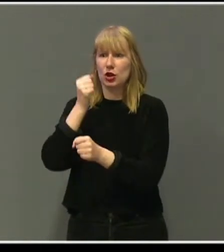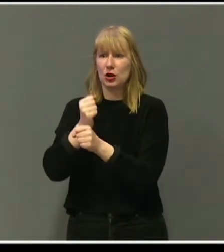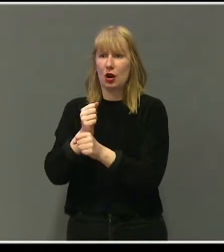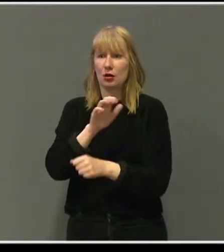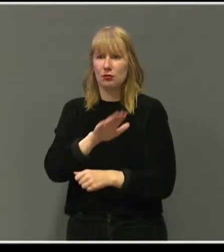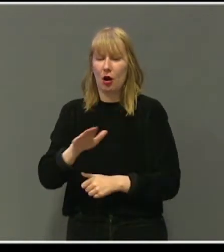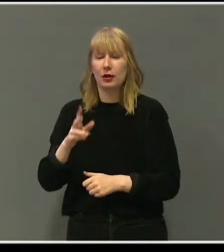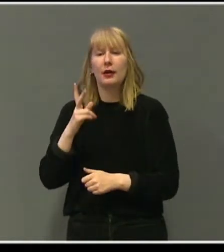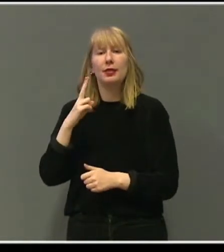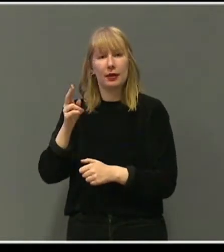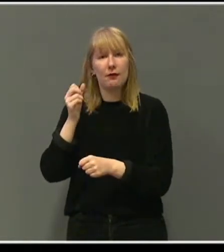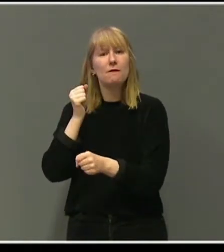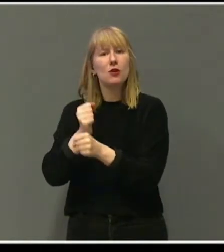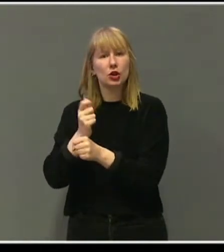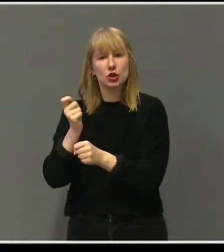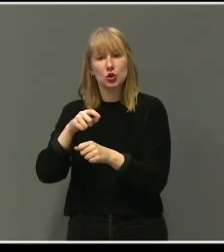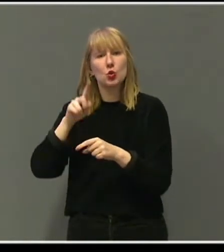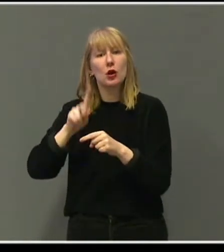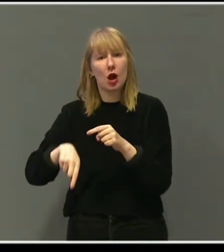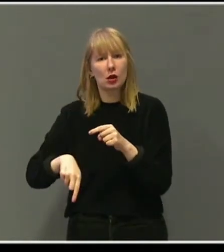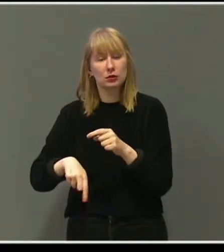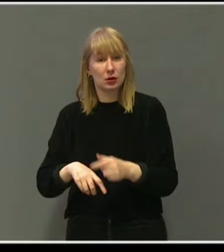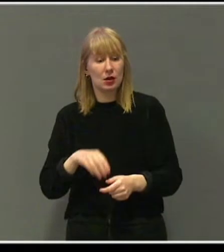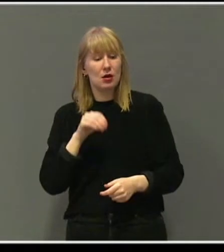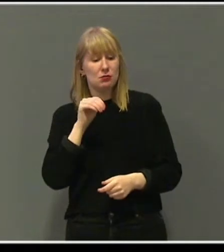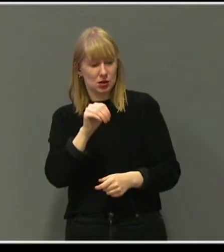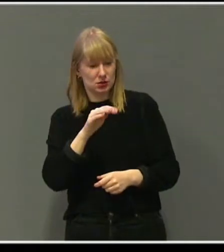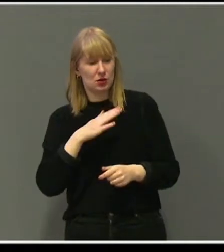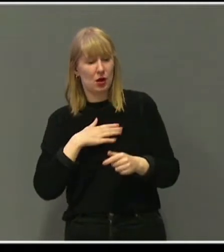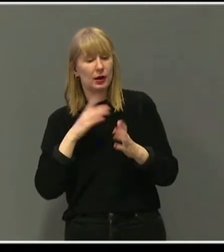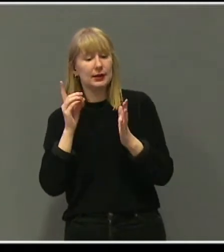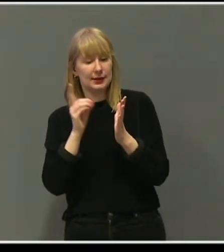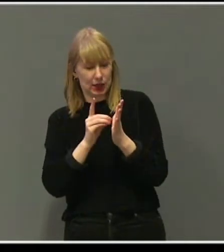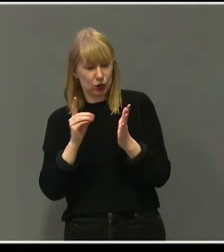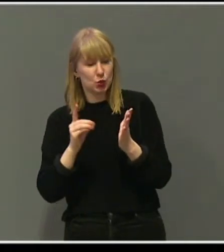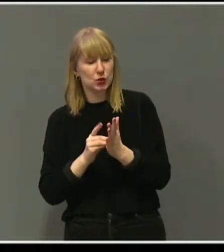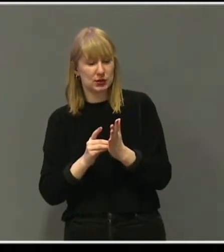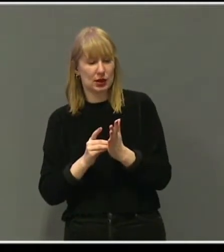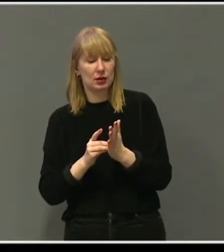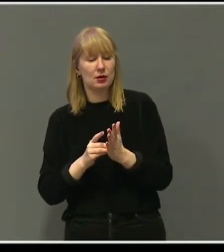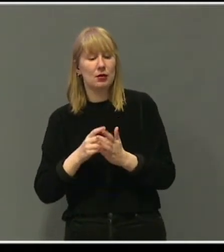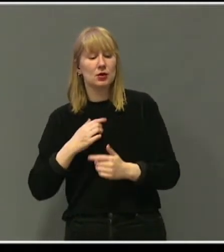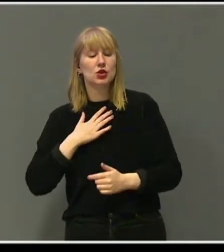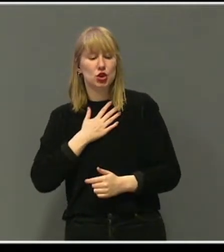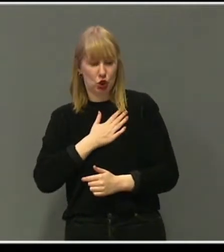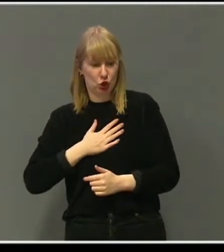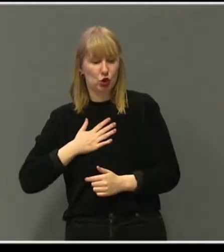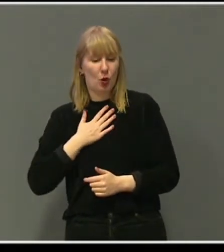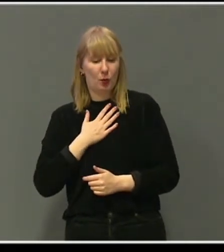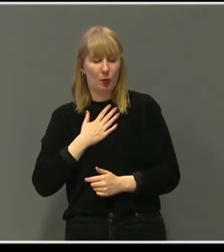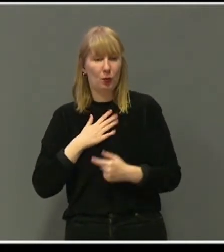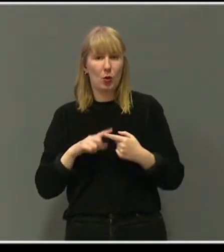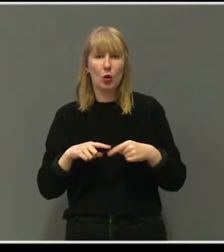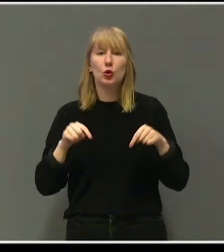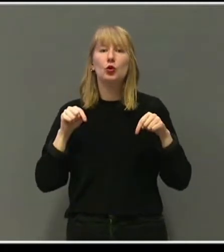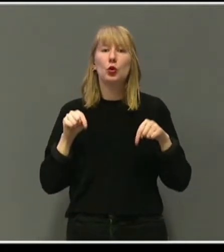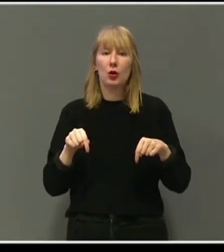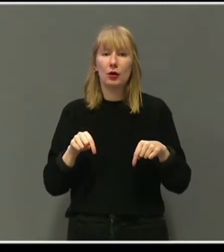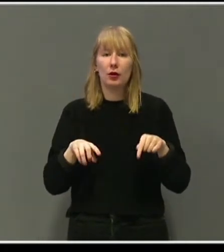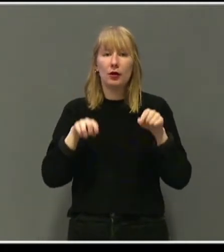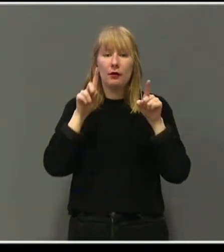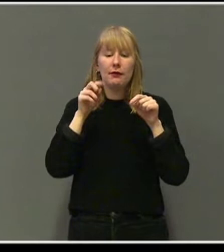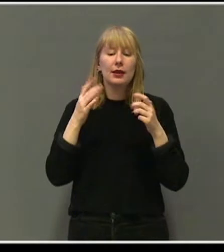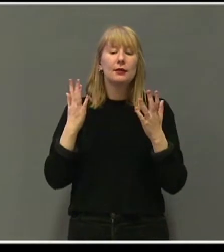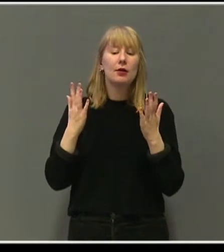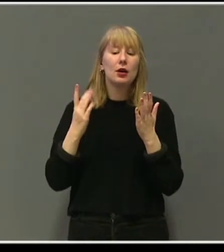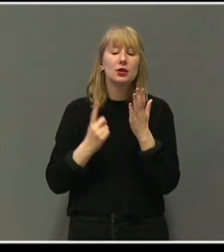Noe var reelt galt. Mats hadde en diagnose. Han hadde en sykdom. Nå ville vi vite hva